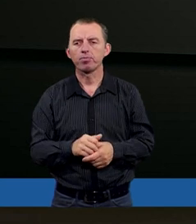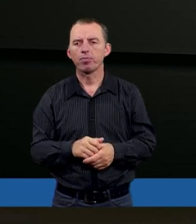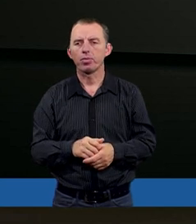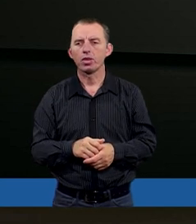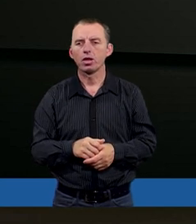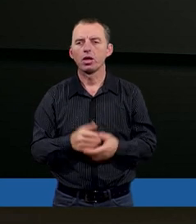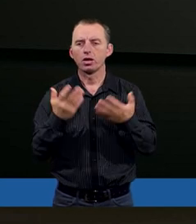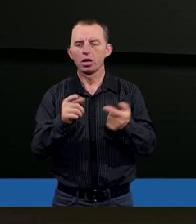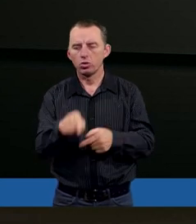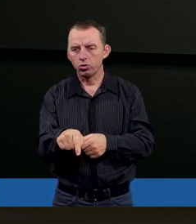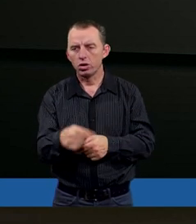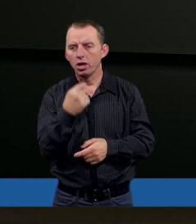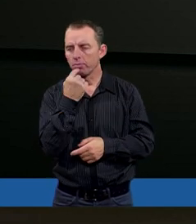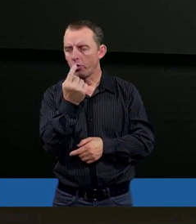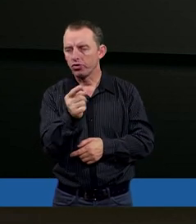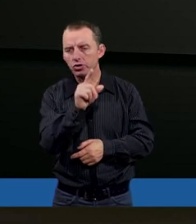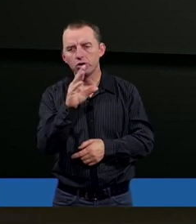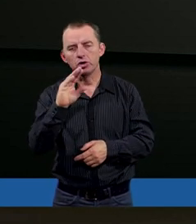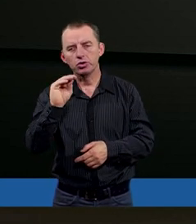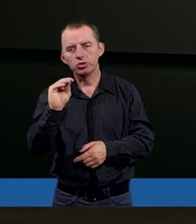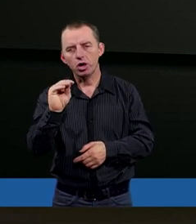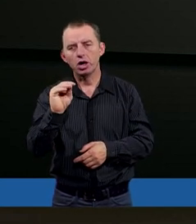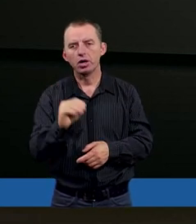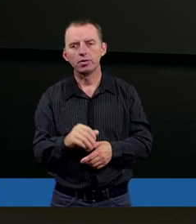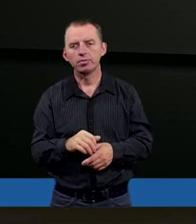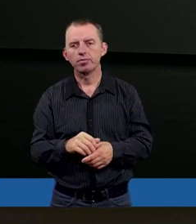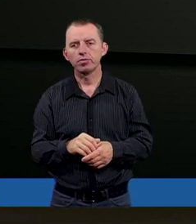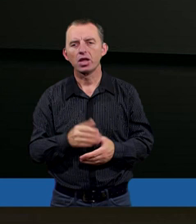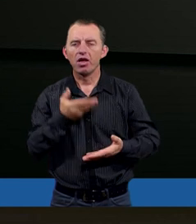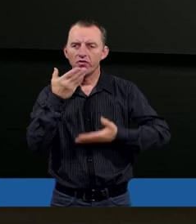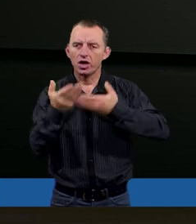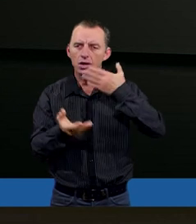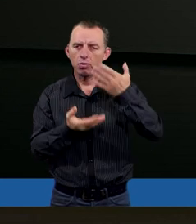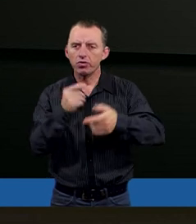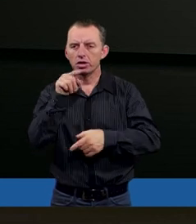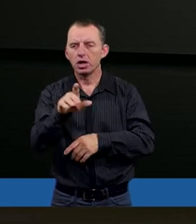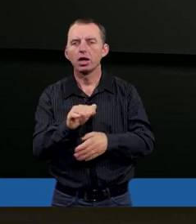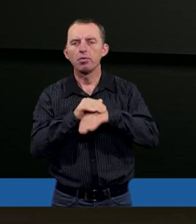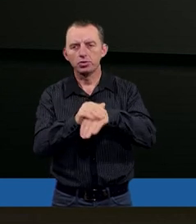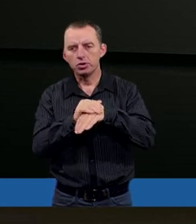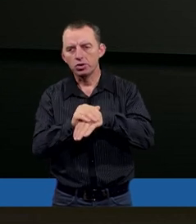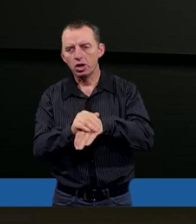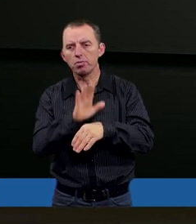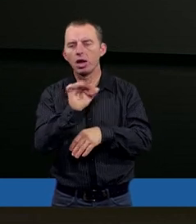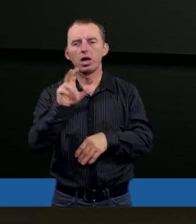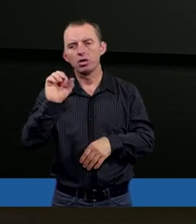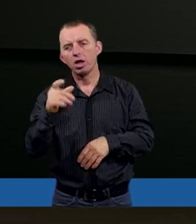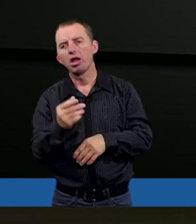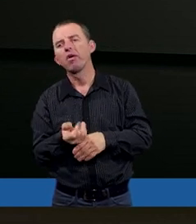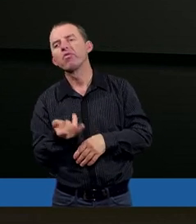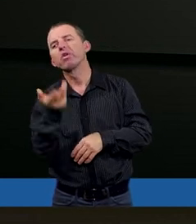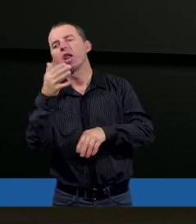Tu chcę tylko jeszcze powiedzieć, że wypowiedzi tych przyjaciół i Bildada i tu naprawdę w wielu